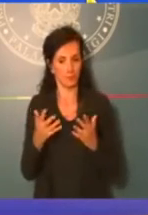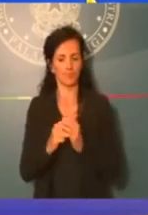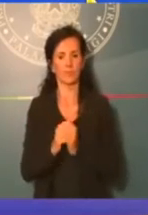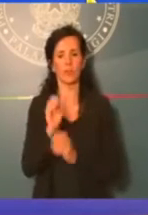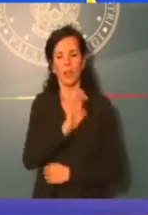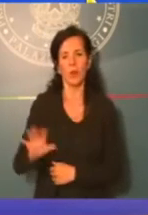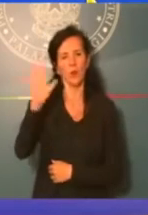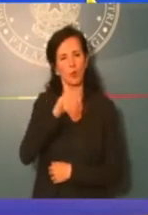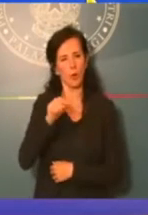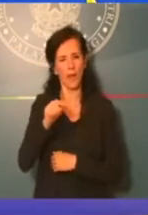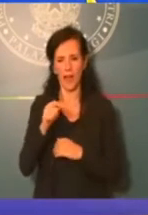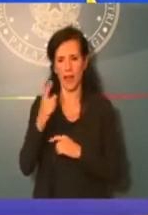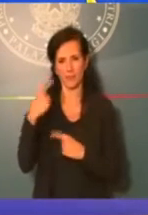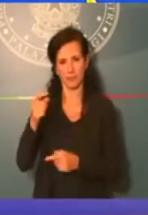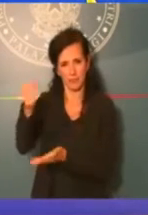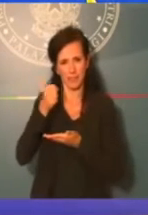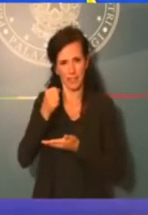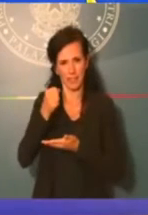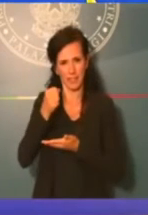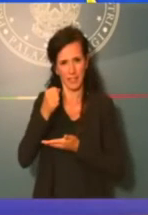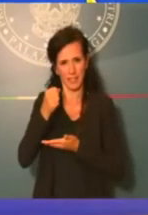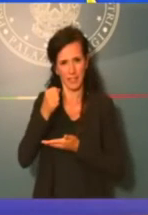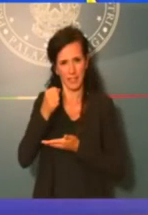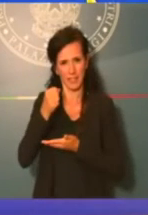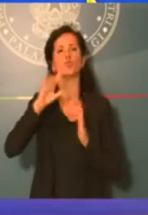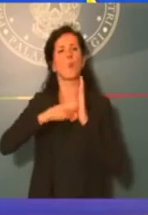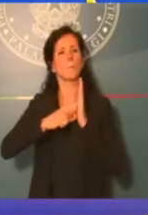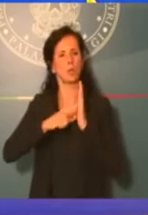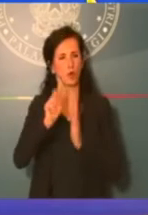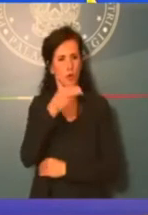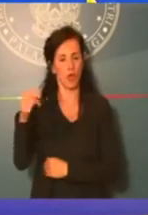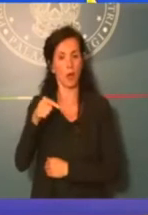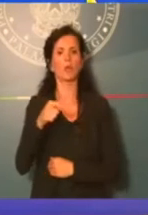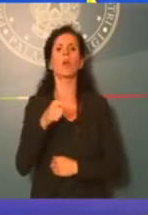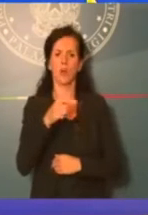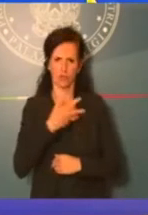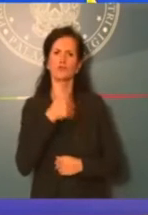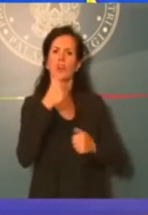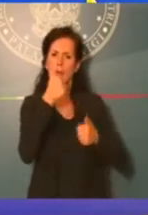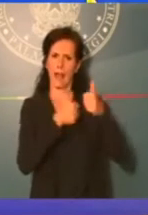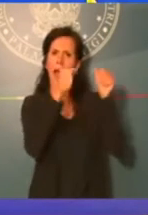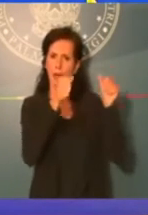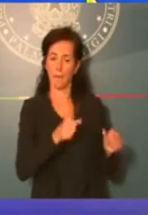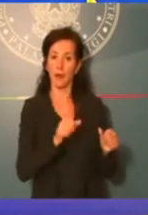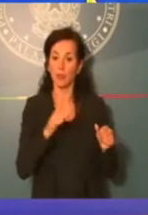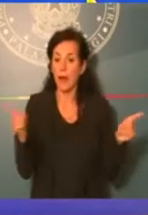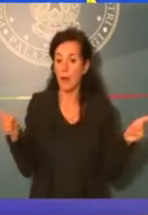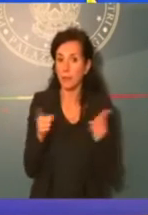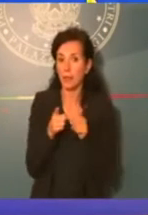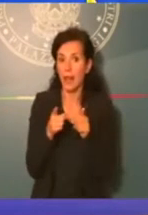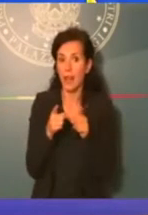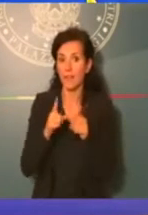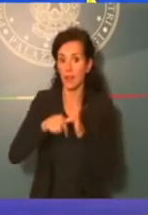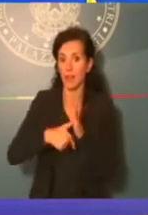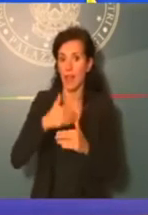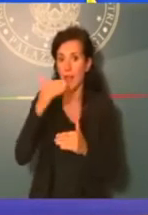lavori pubblici sappiamo è di 5 milioni, la regola resta la gara, ma con abbreviazione dei termini, salvo che vi